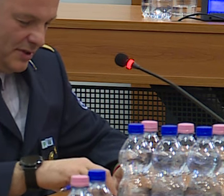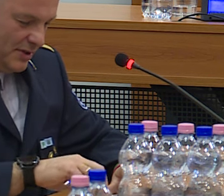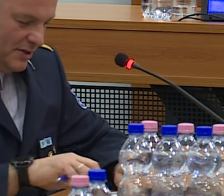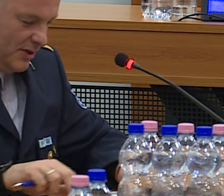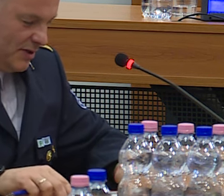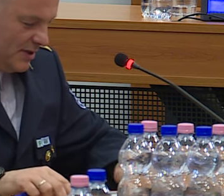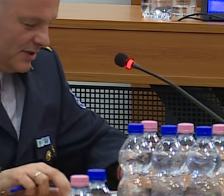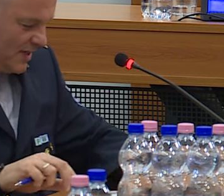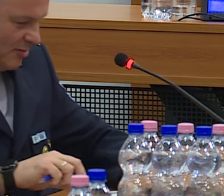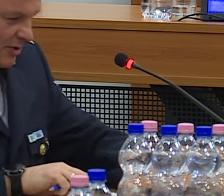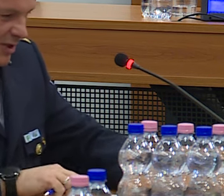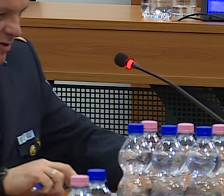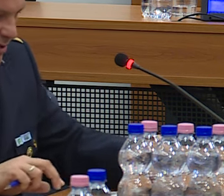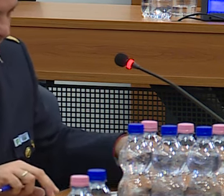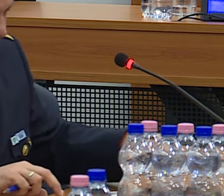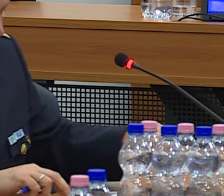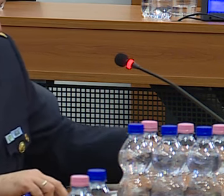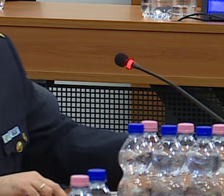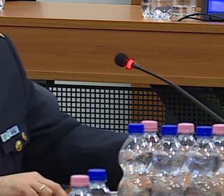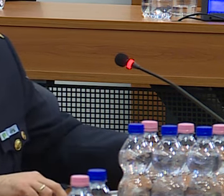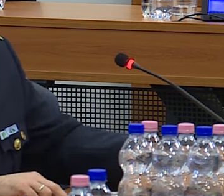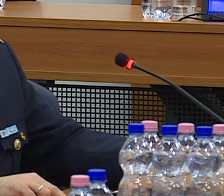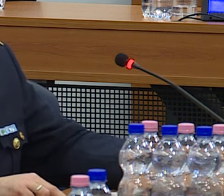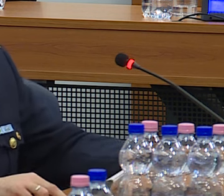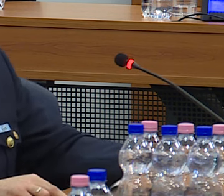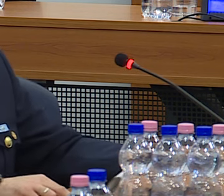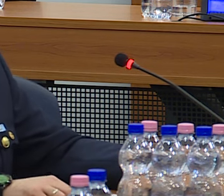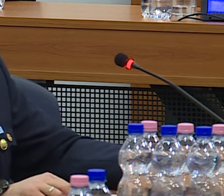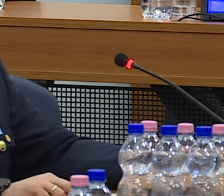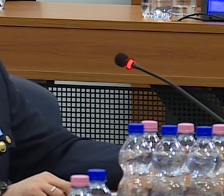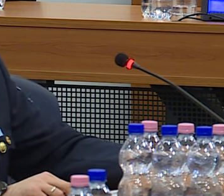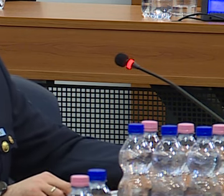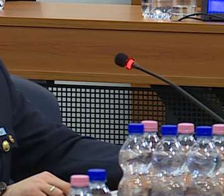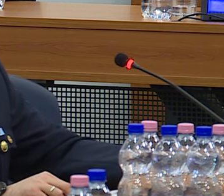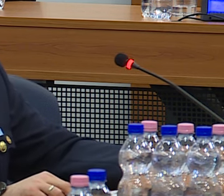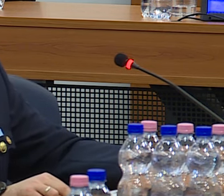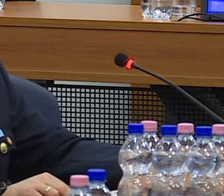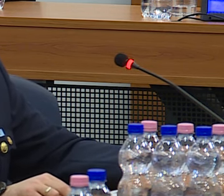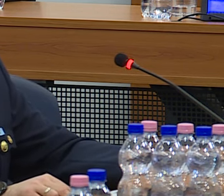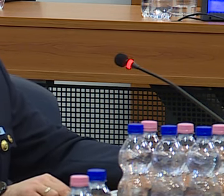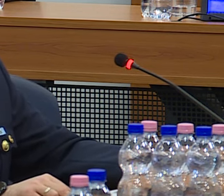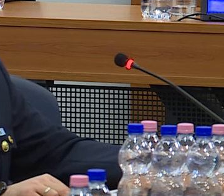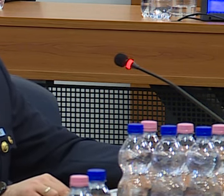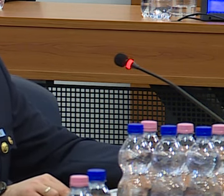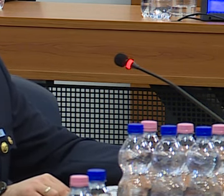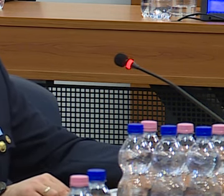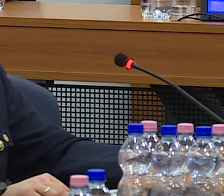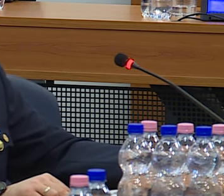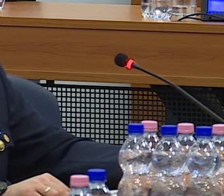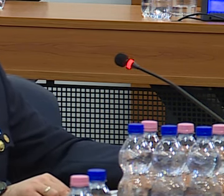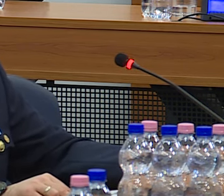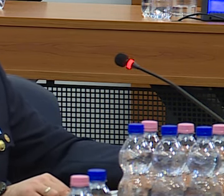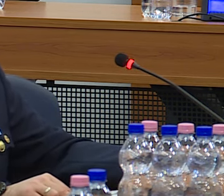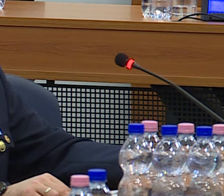gyakorlatilag az állambünteti jogi igényét érvényesíteni Meg volt az elkövető és eredménnyel fejeztük be a nyomozást És akkor megragadnám is az